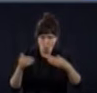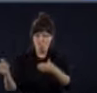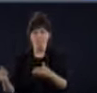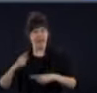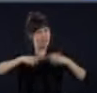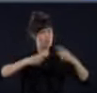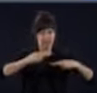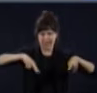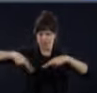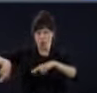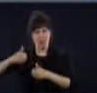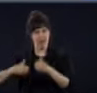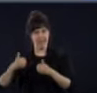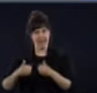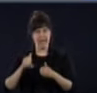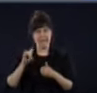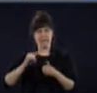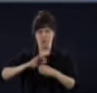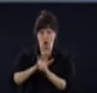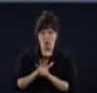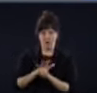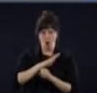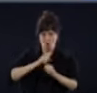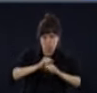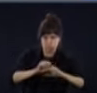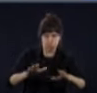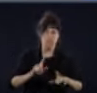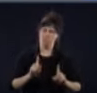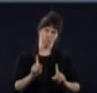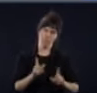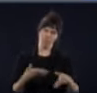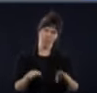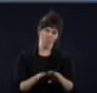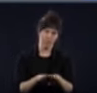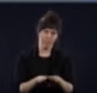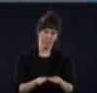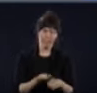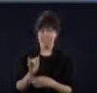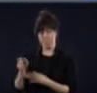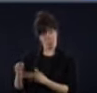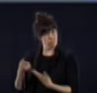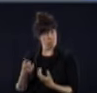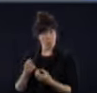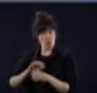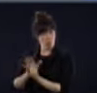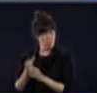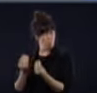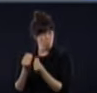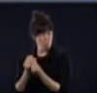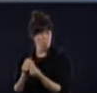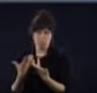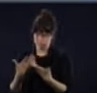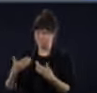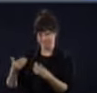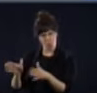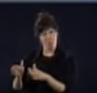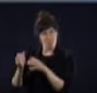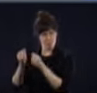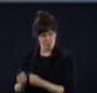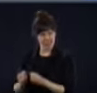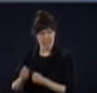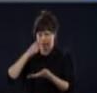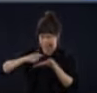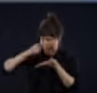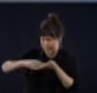régions froides. C'est-à-dire qu va s'assurer qu'il des tests suffisants, qu'il une capacité de faire des enquêtes comme telles, qu'il y ait